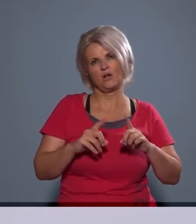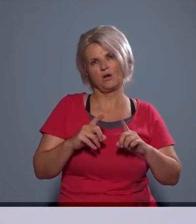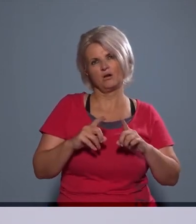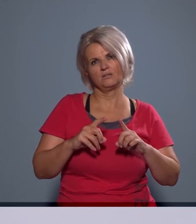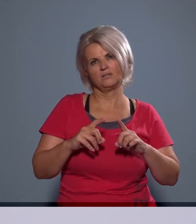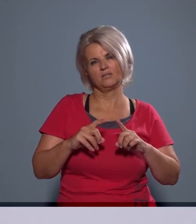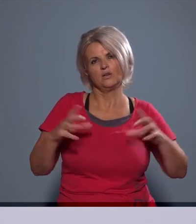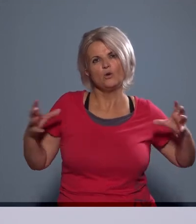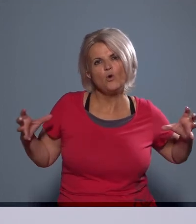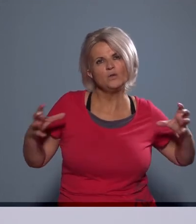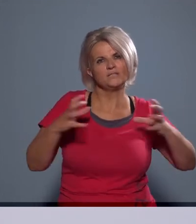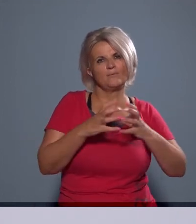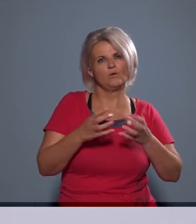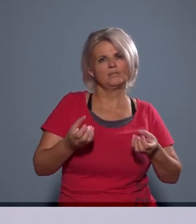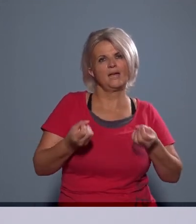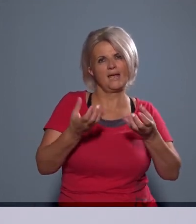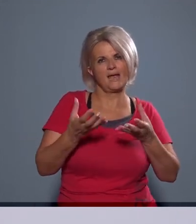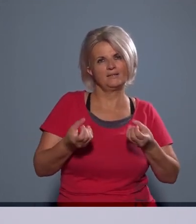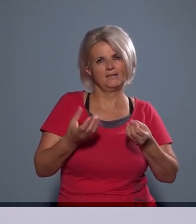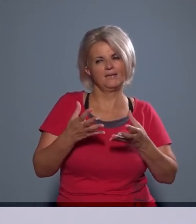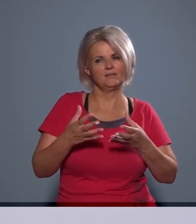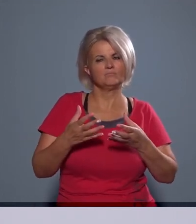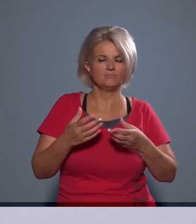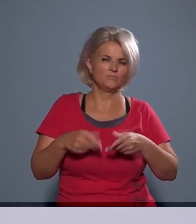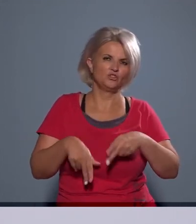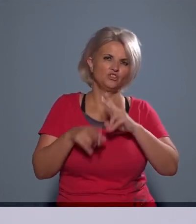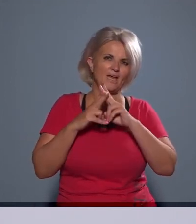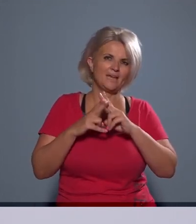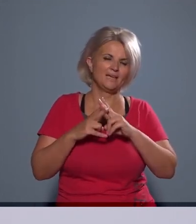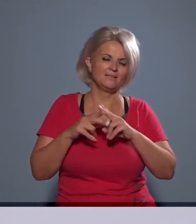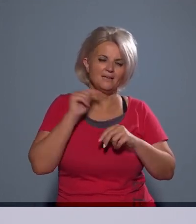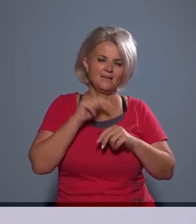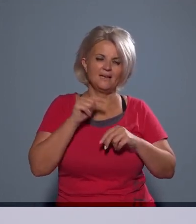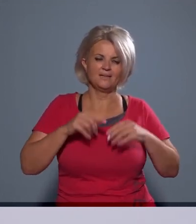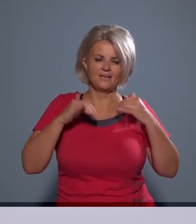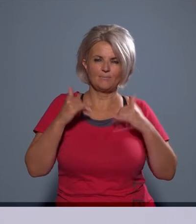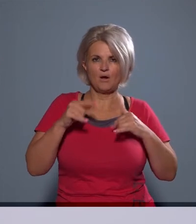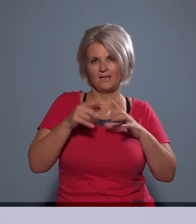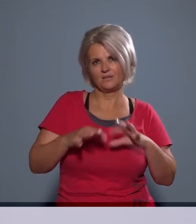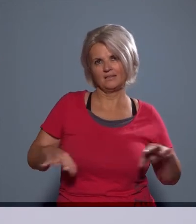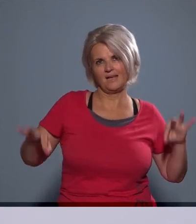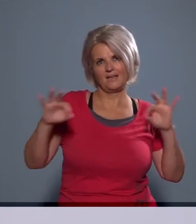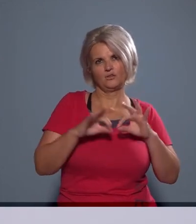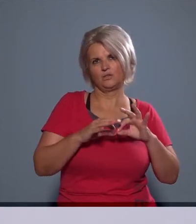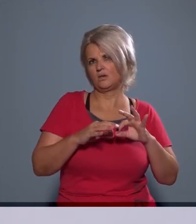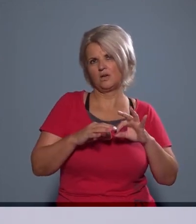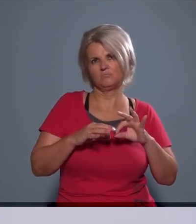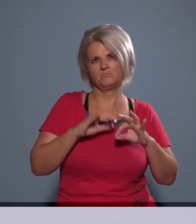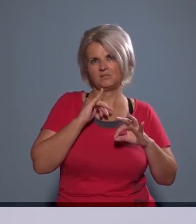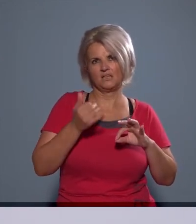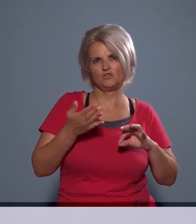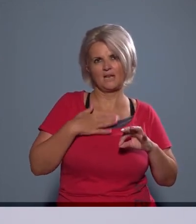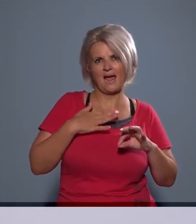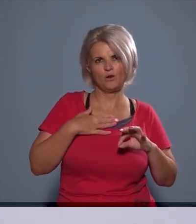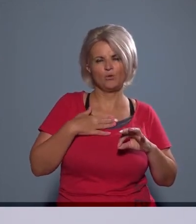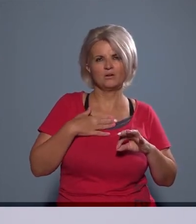összefogta, vagy egy engedéllyel érdemben járult hozzá. Ezeknek ma már ez a teljessége nincs nálunk, viszont nagyon sok szelete